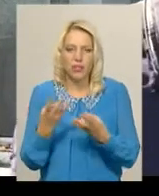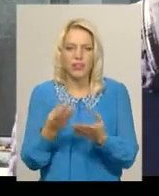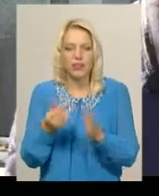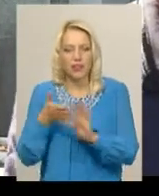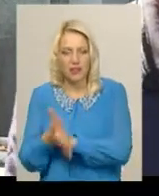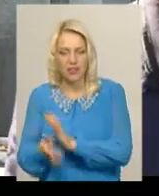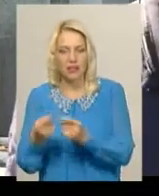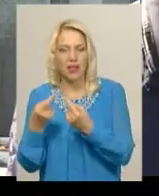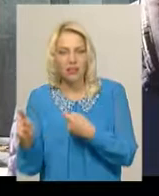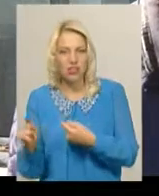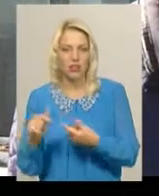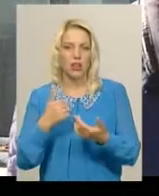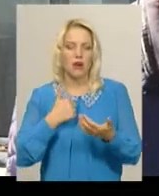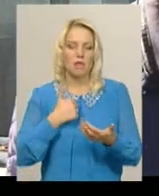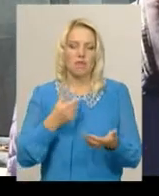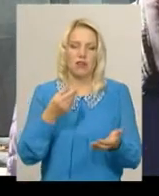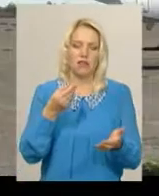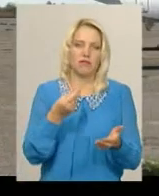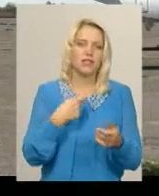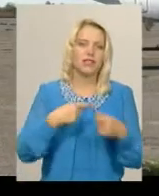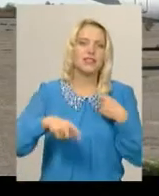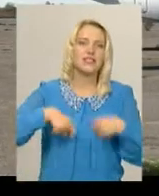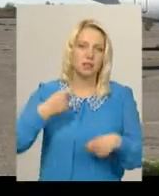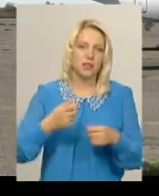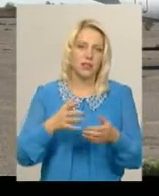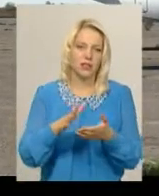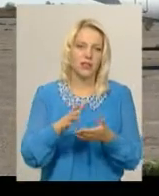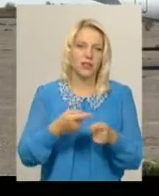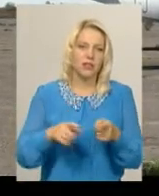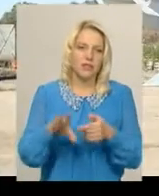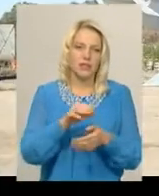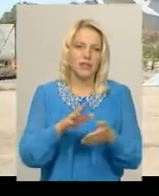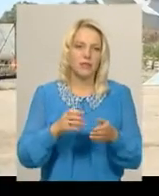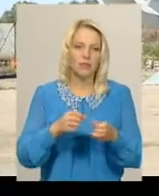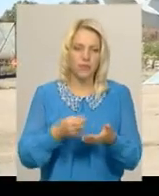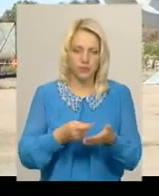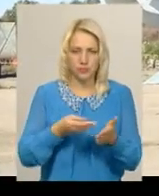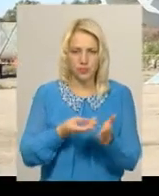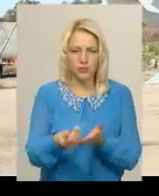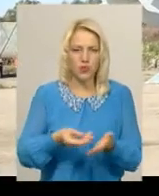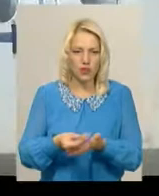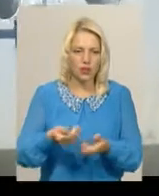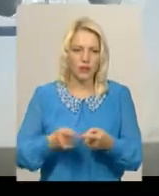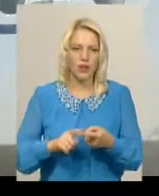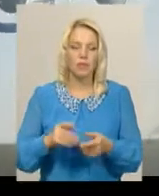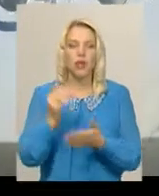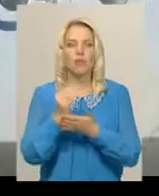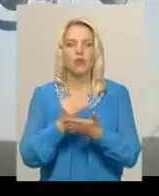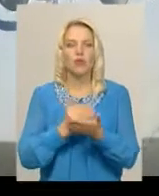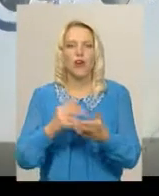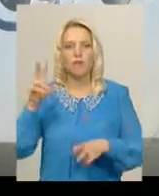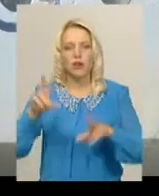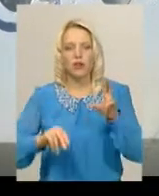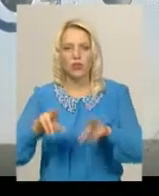восстанавливати те, з чого нам нанесли збитки. Нагадаю, обласна програма відновлення та розвитку Хмельницького литовища розрахована до